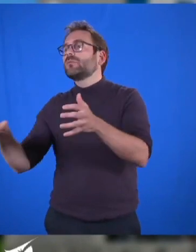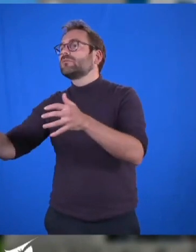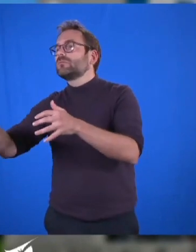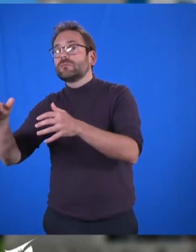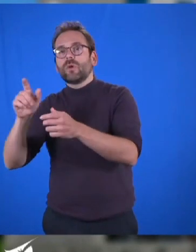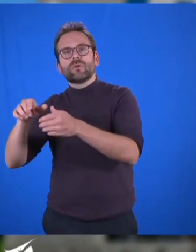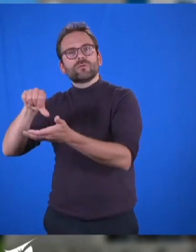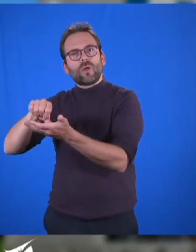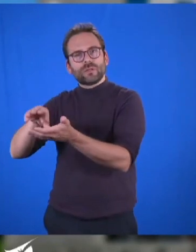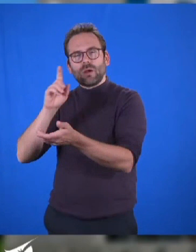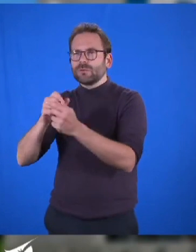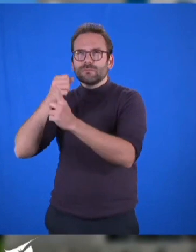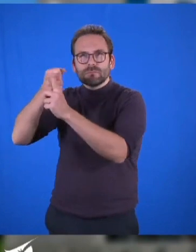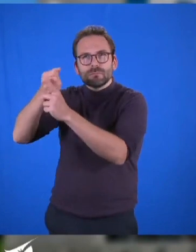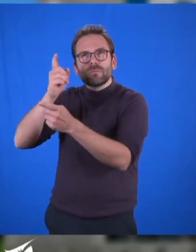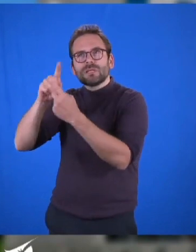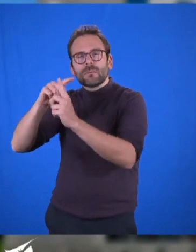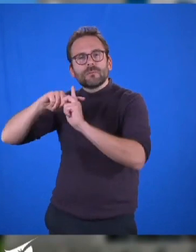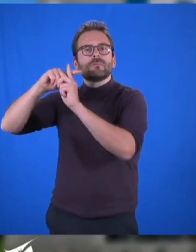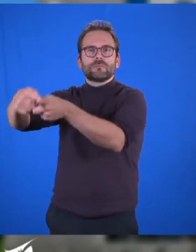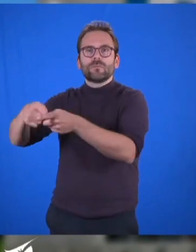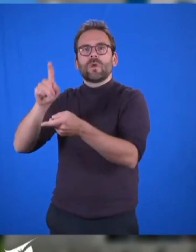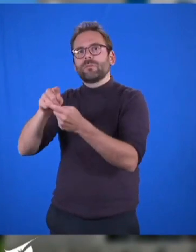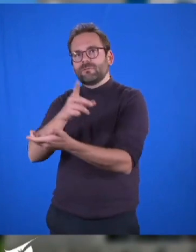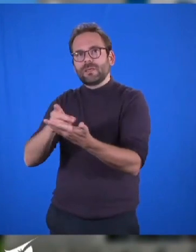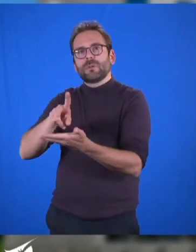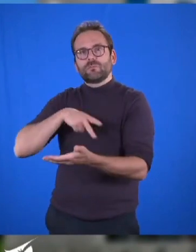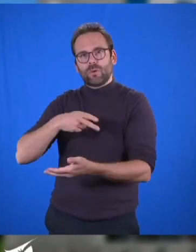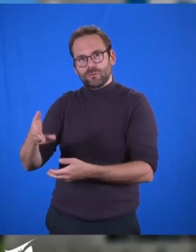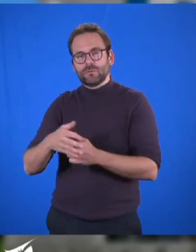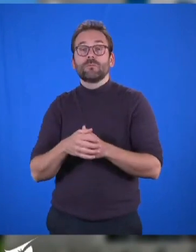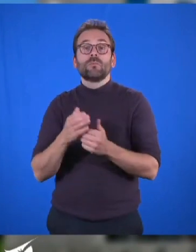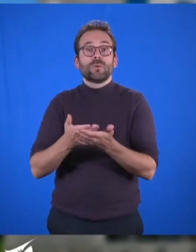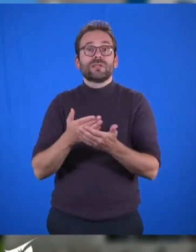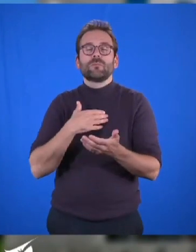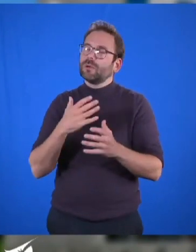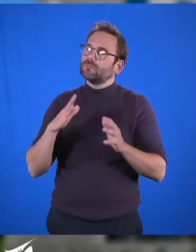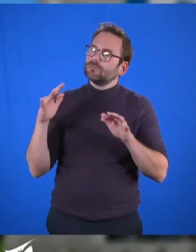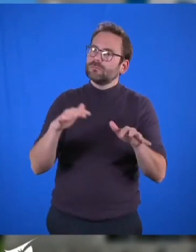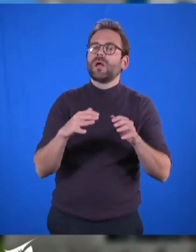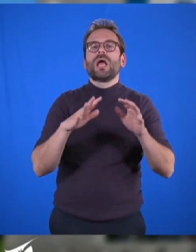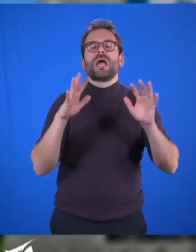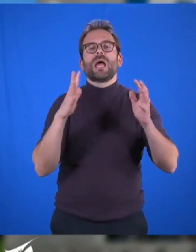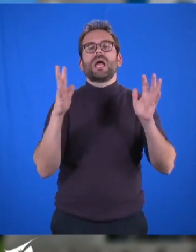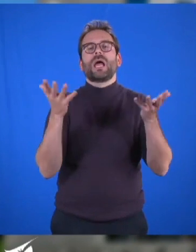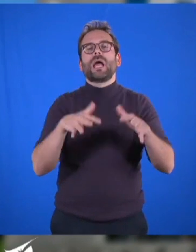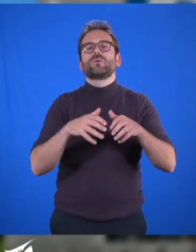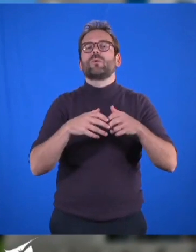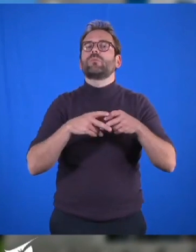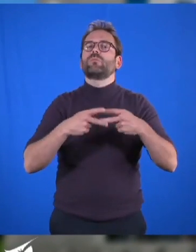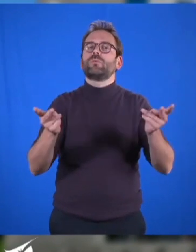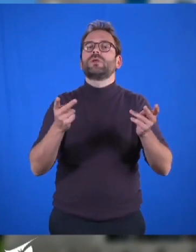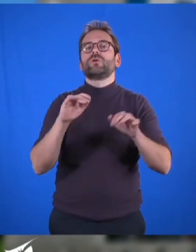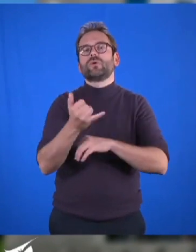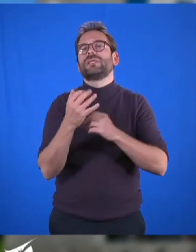contribuer à gagner cette bataille décisive pour notre département. Pour ce faire, je vous invite tous à la réunion publique, ce jeudi 10